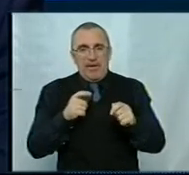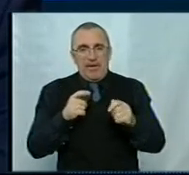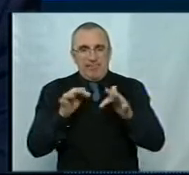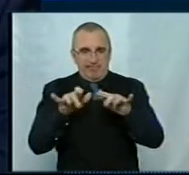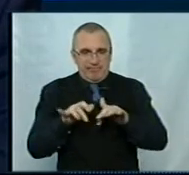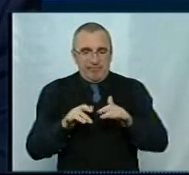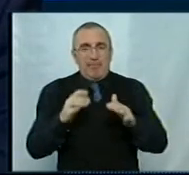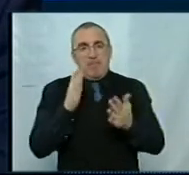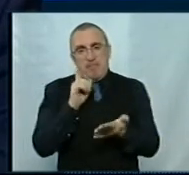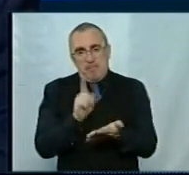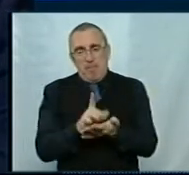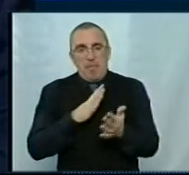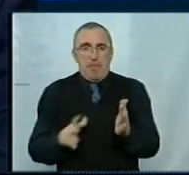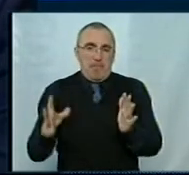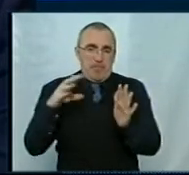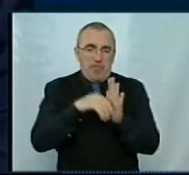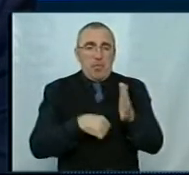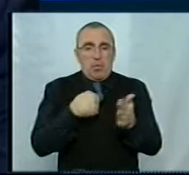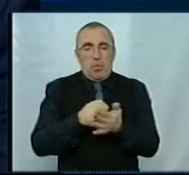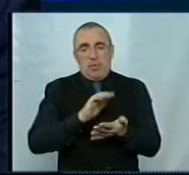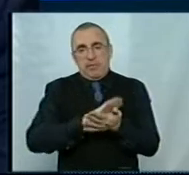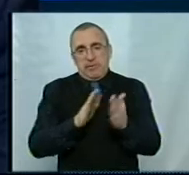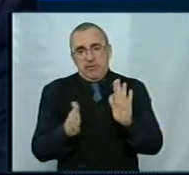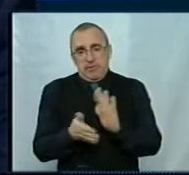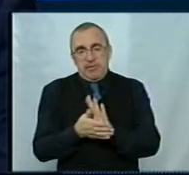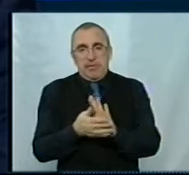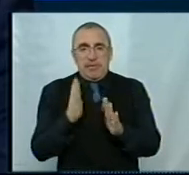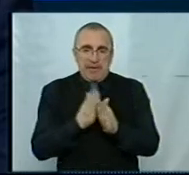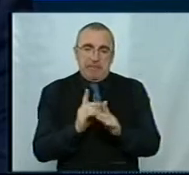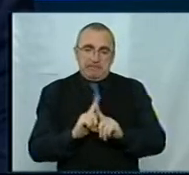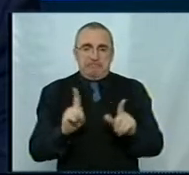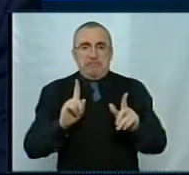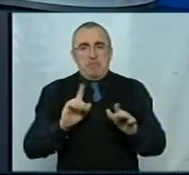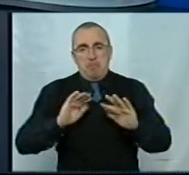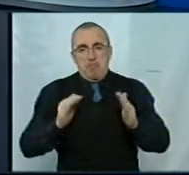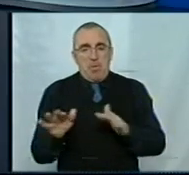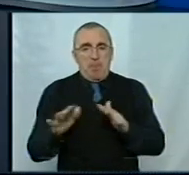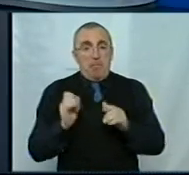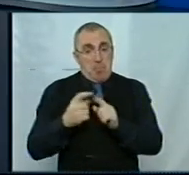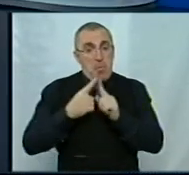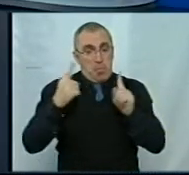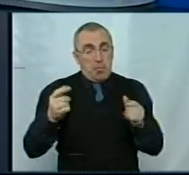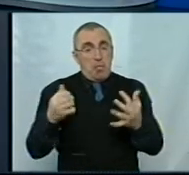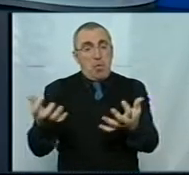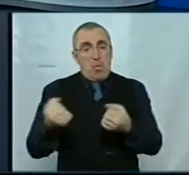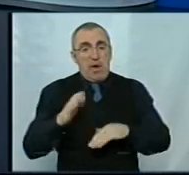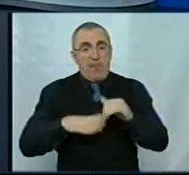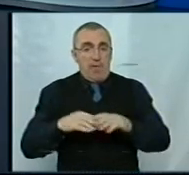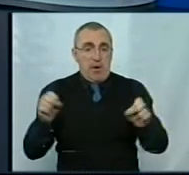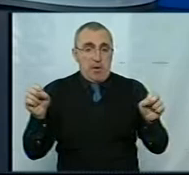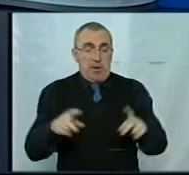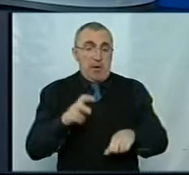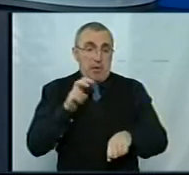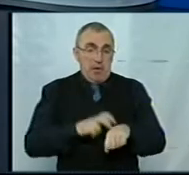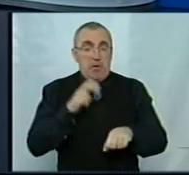мають теж бути підключені до цієї ситуації. Тут є теж делікатний момент. Це лише теорія про те, що дистанційно можна отримати кваліфікацію? Ну чому? Ну